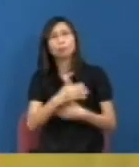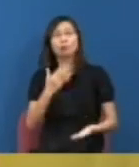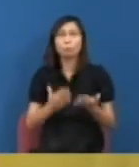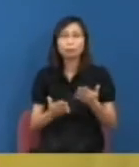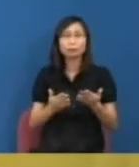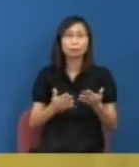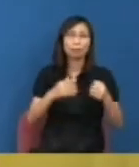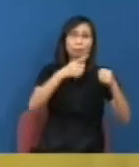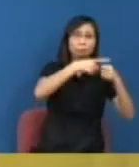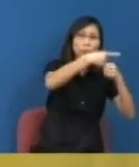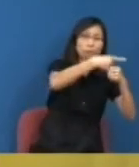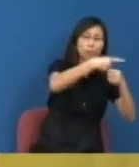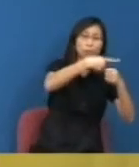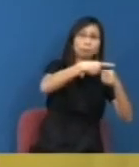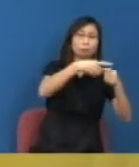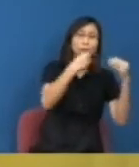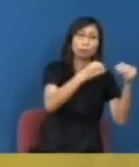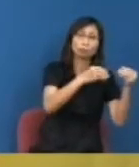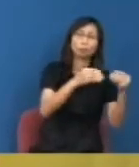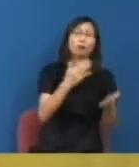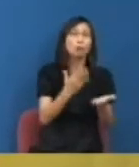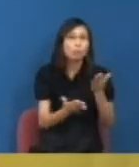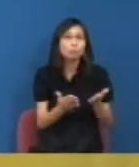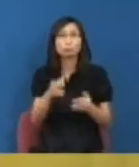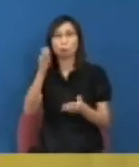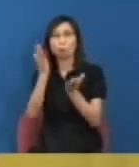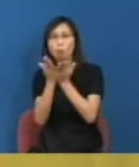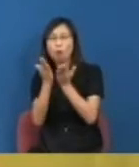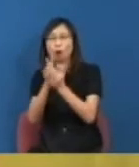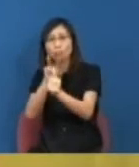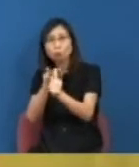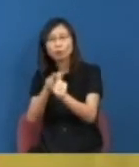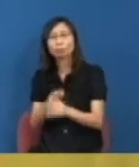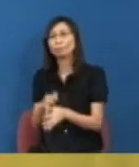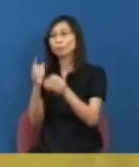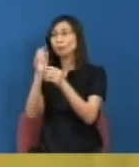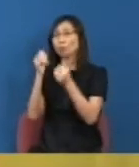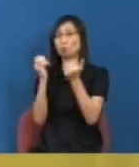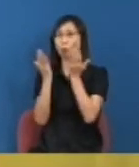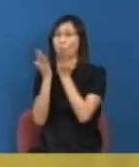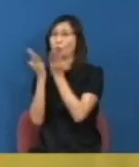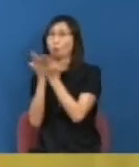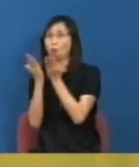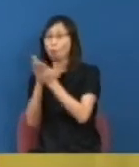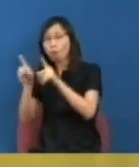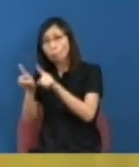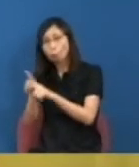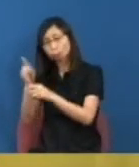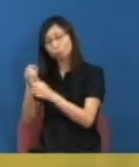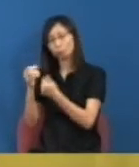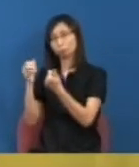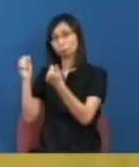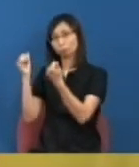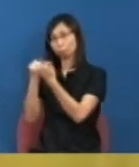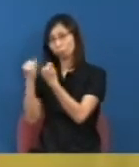教授或者甚至是下方管理層或者甚至是學生的代表都要參與但當然香港其實因為